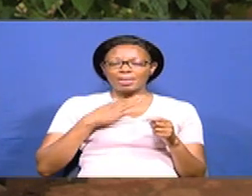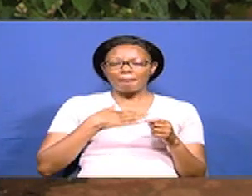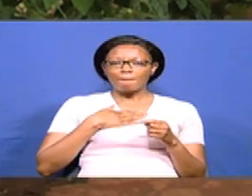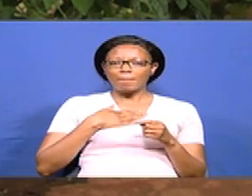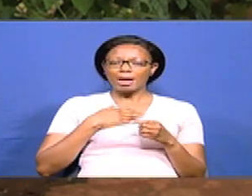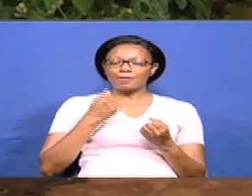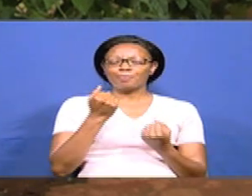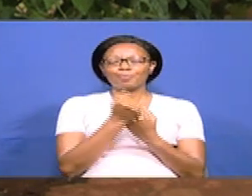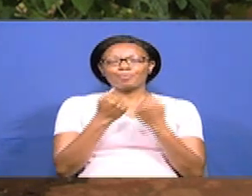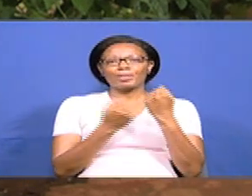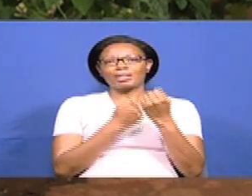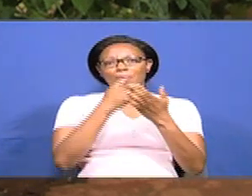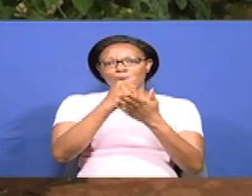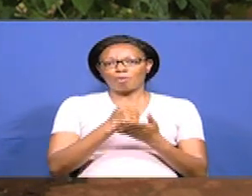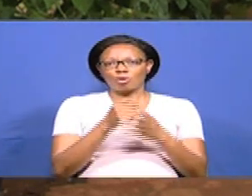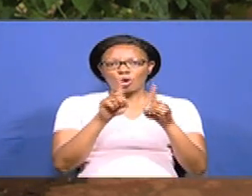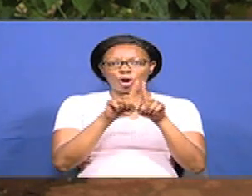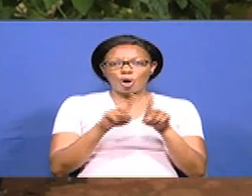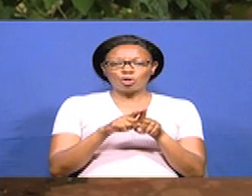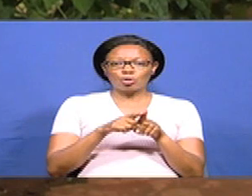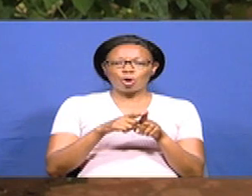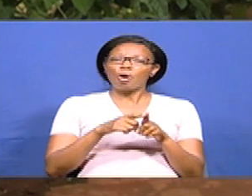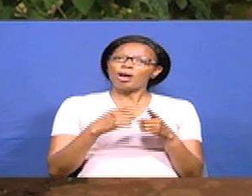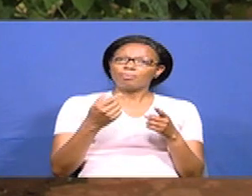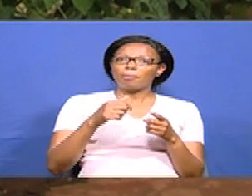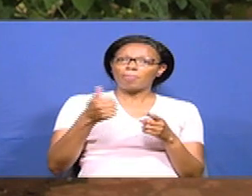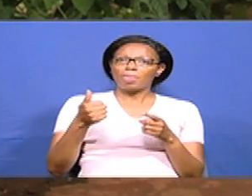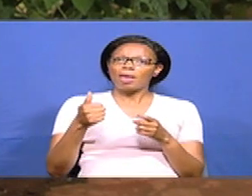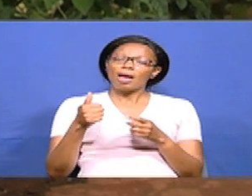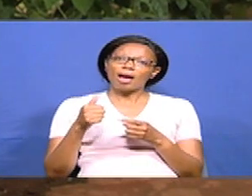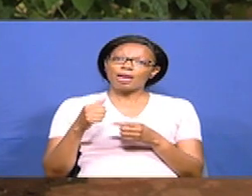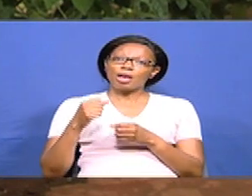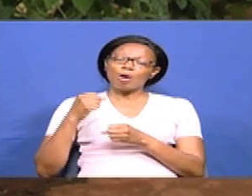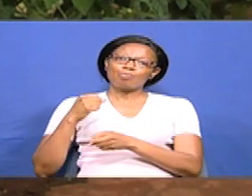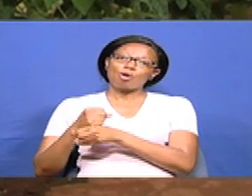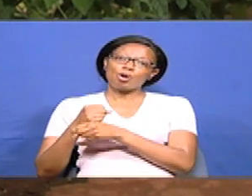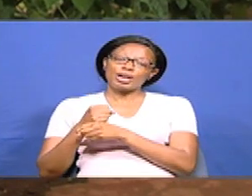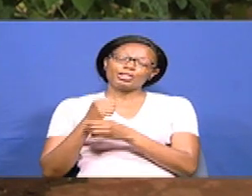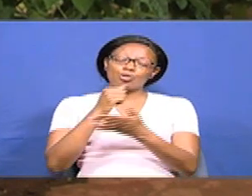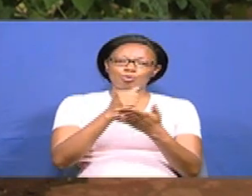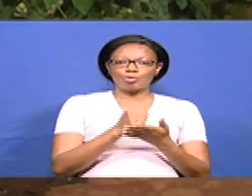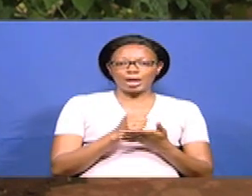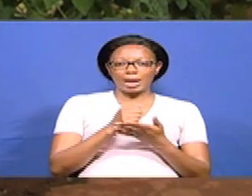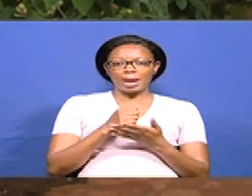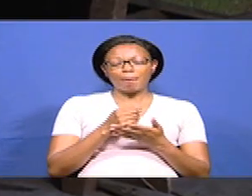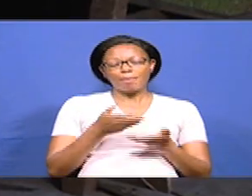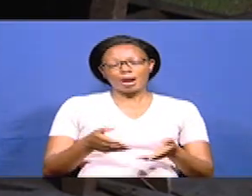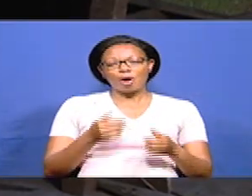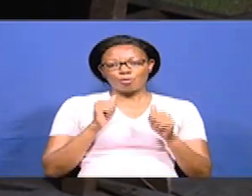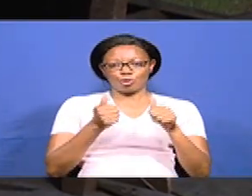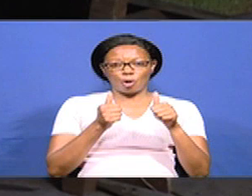wazazi na pia kutoka hydroponic Africa, nimeaza kujijanga tu yoyo. So, inendele sawa sasa.